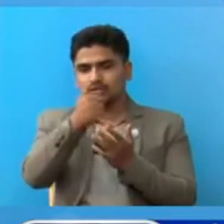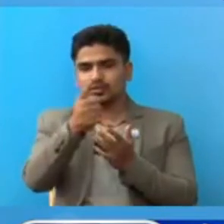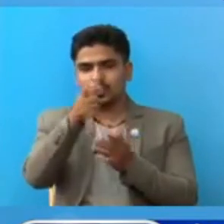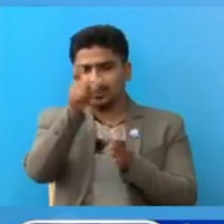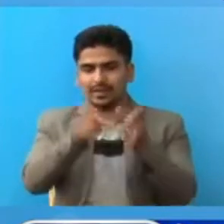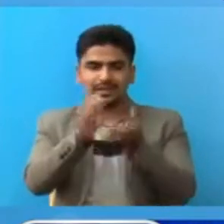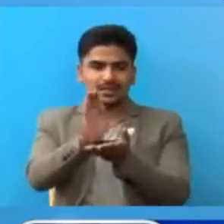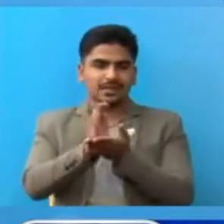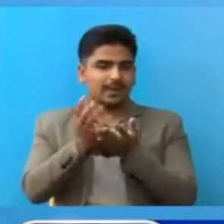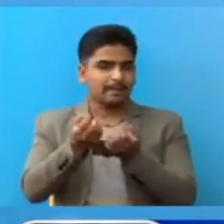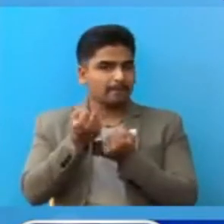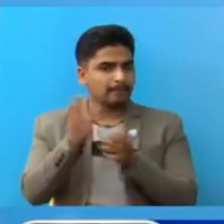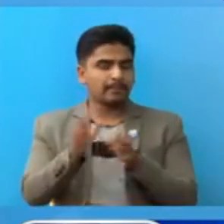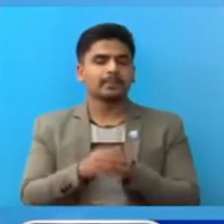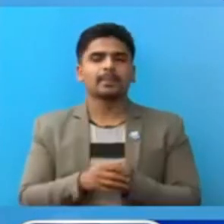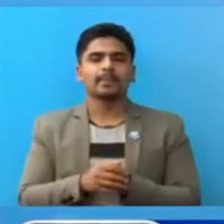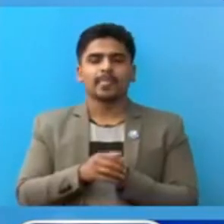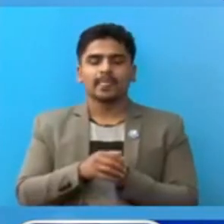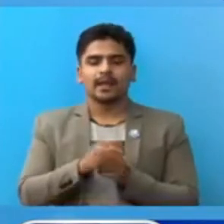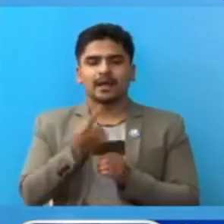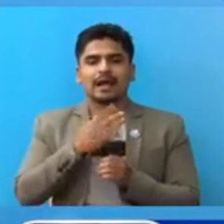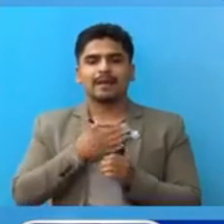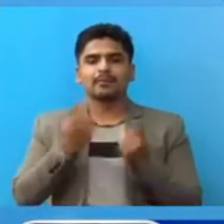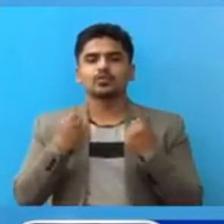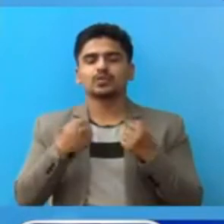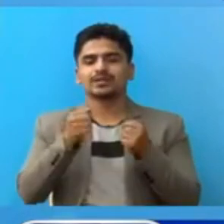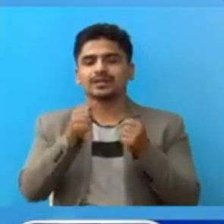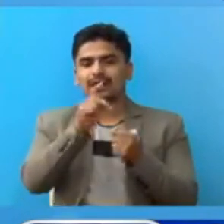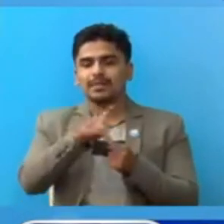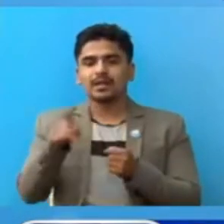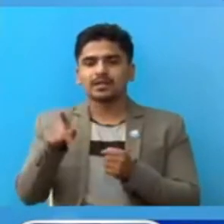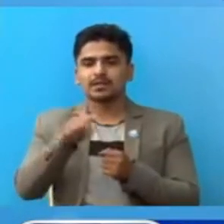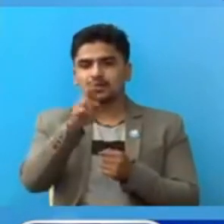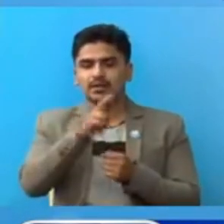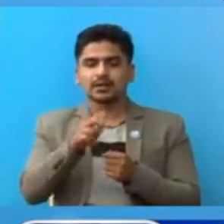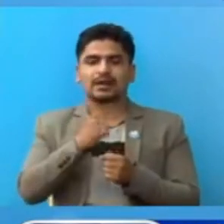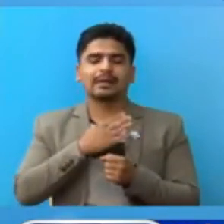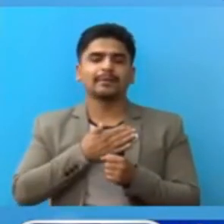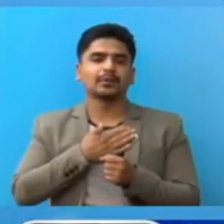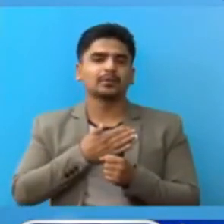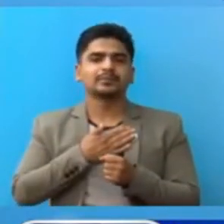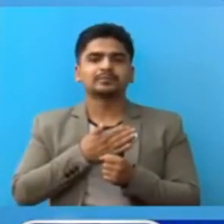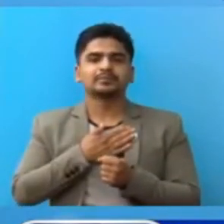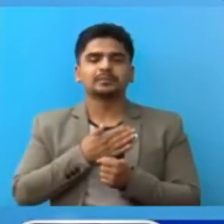सेवा प्राप्तगर्ण बाईको छा रा हाम्रो स्वास्ता एप्लिकेशन रा हाम्रो